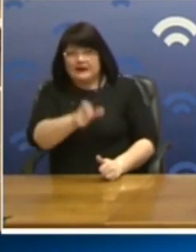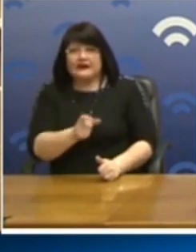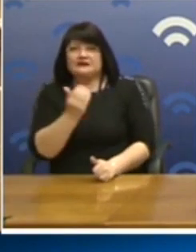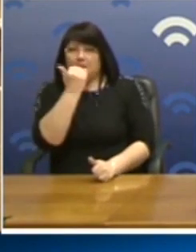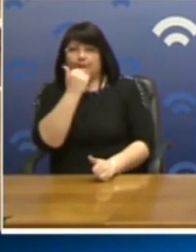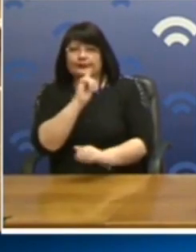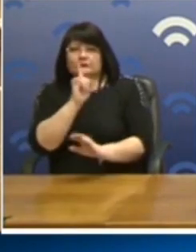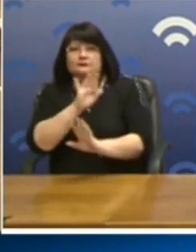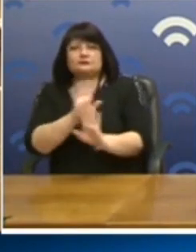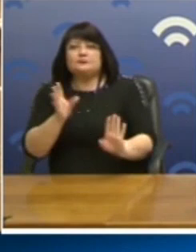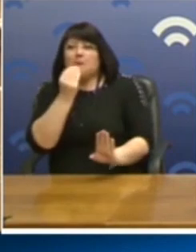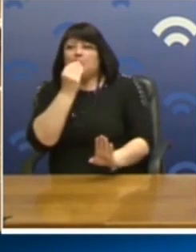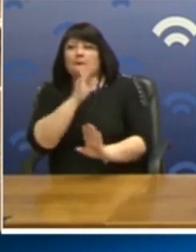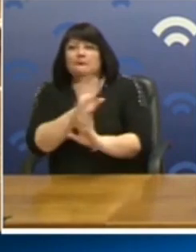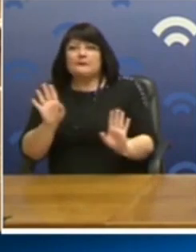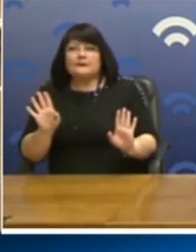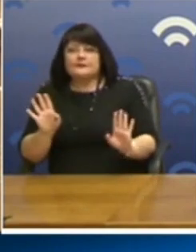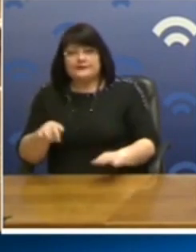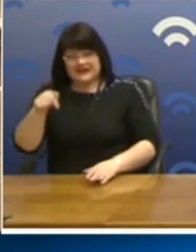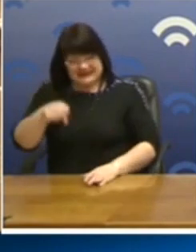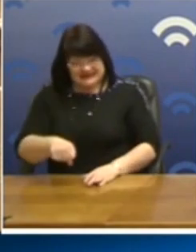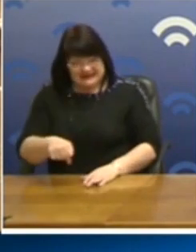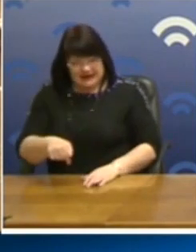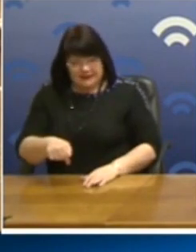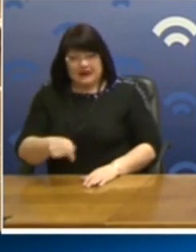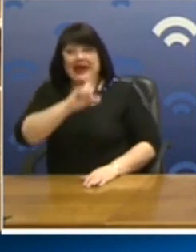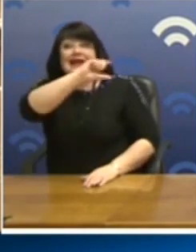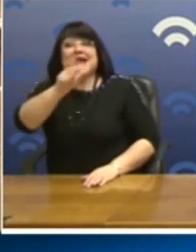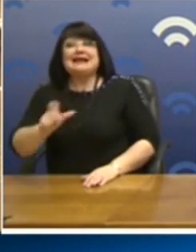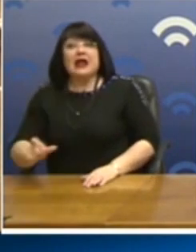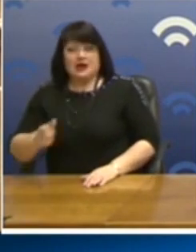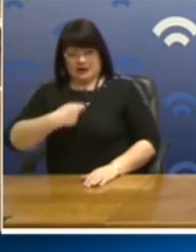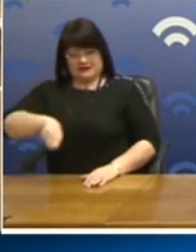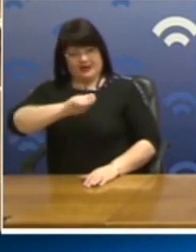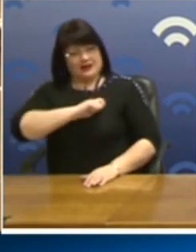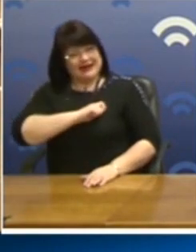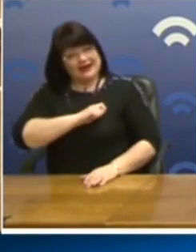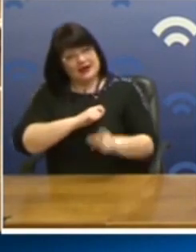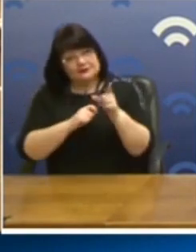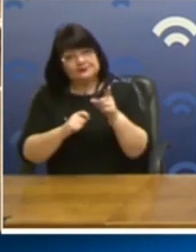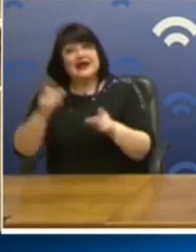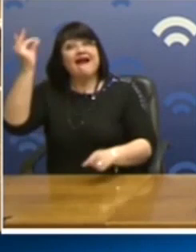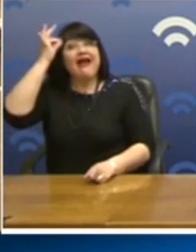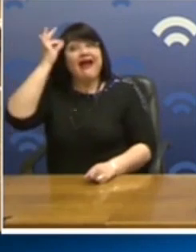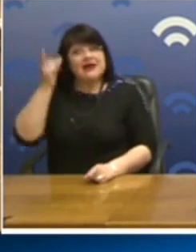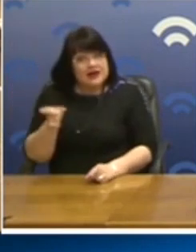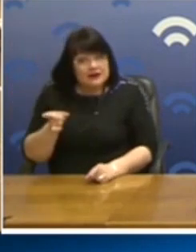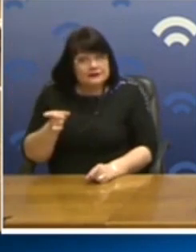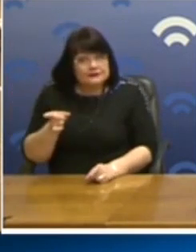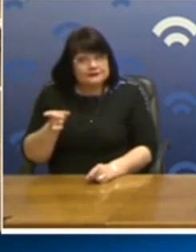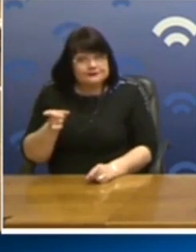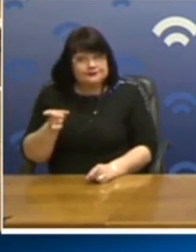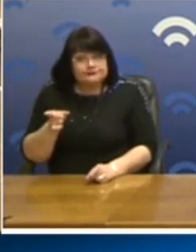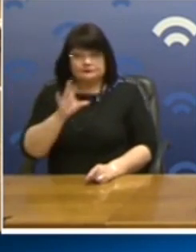τους γιατί σήμερα ο Ιταλικός λαός, ο Ισπανικός λαός, ο Γαλλικός λαός ο